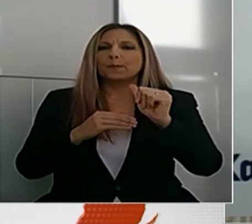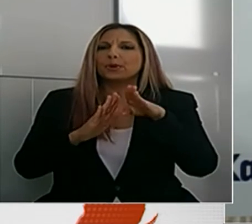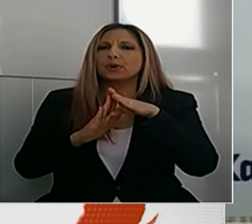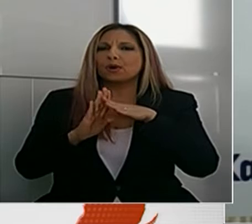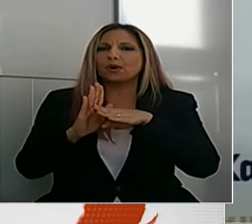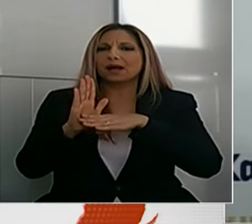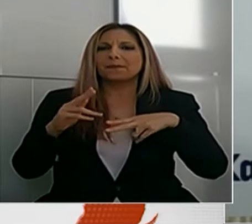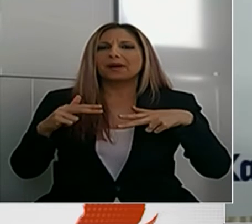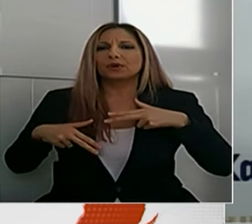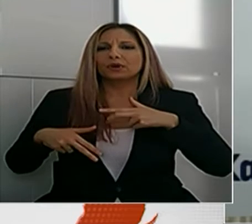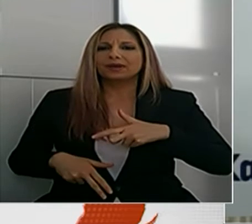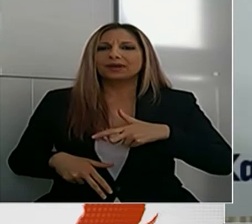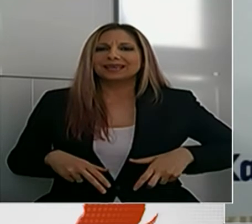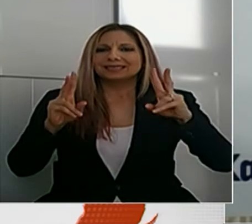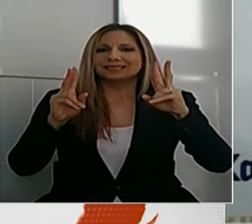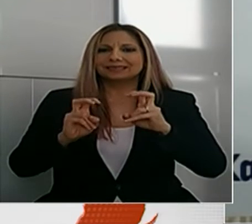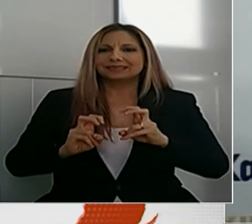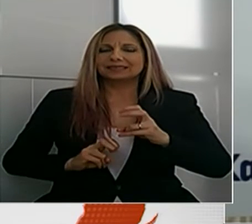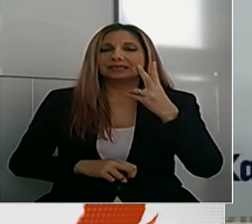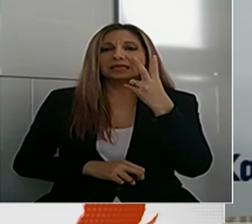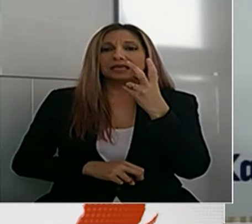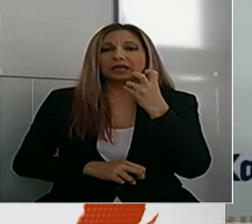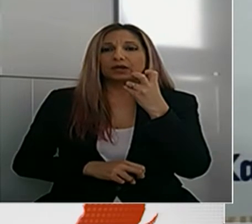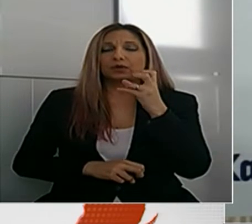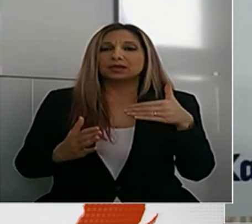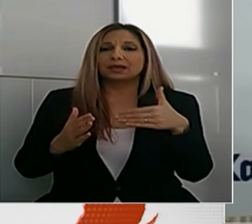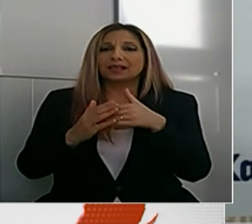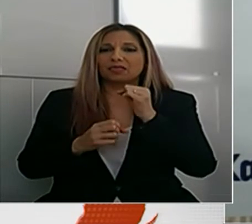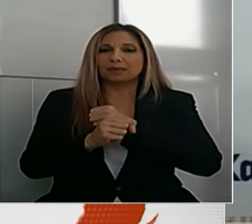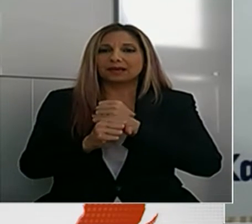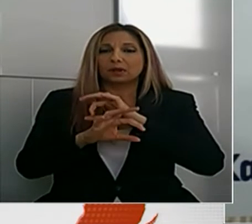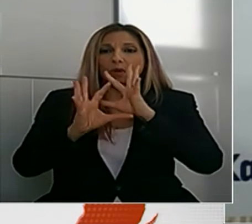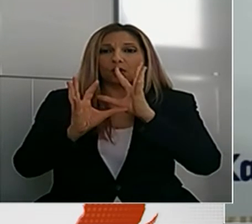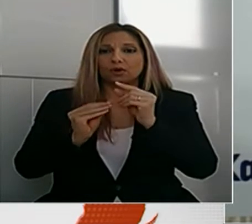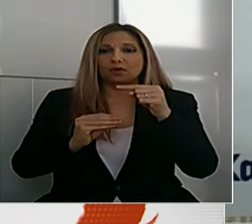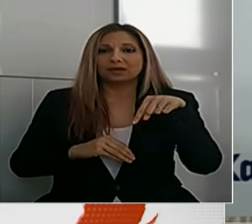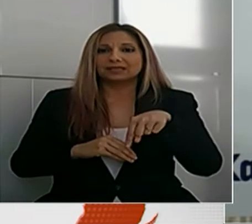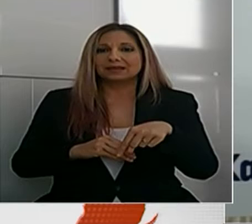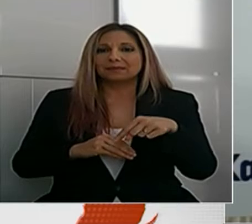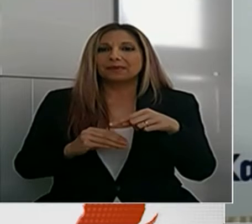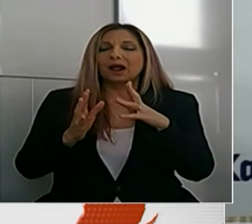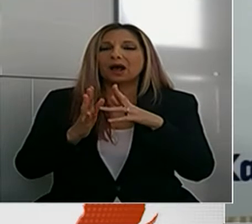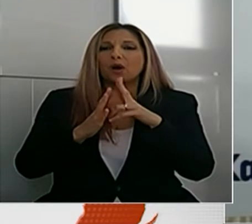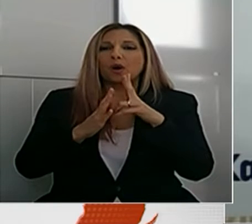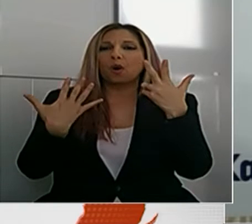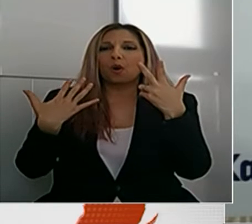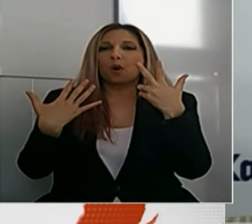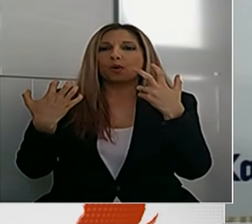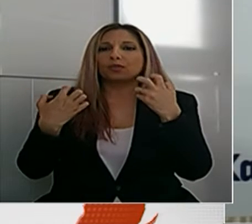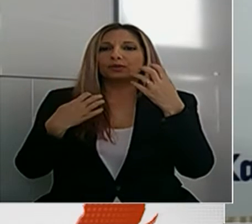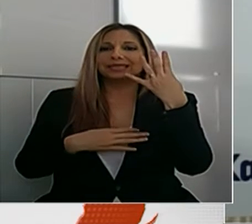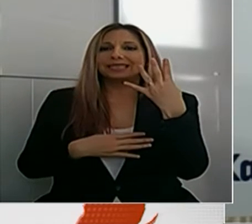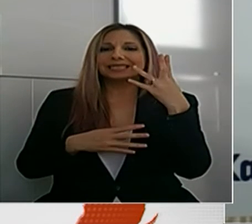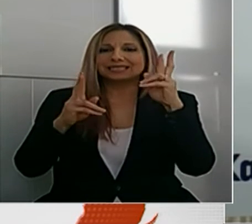για την εξέταση 20.000 επαγγελματιών έχουν ολοκληρωθεί σήμερα 84 εργαστηριακές διαγνώσεις από τα